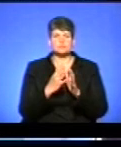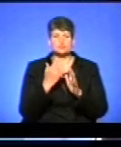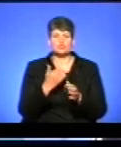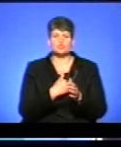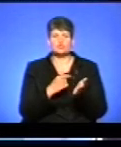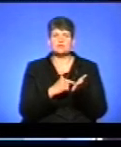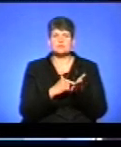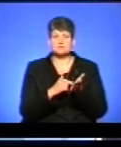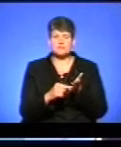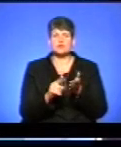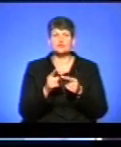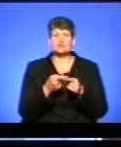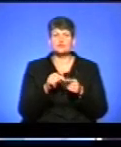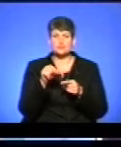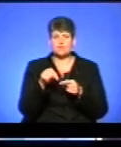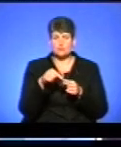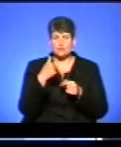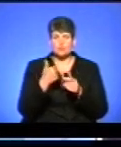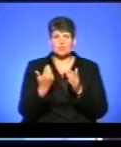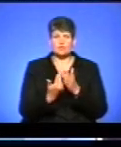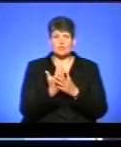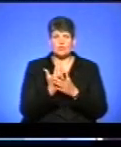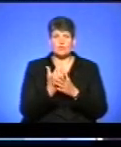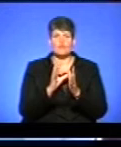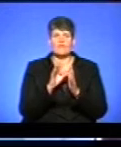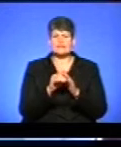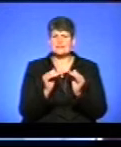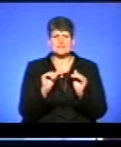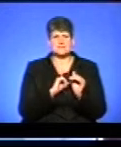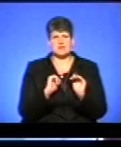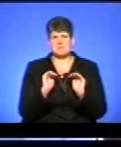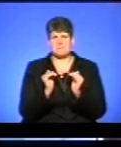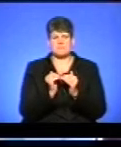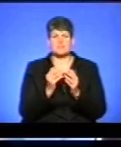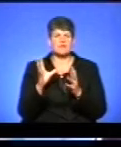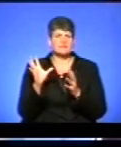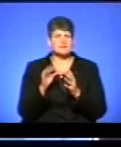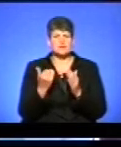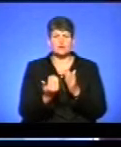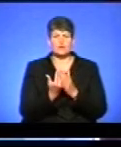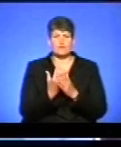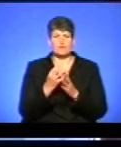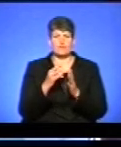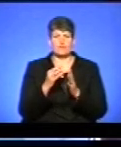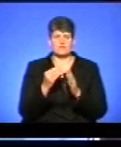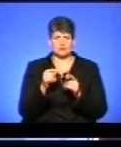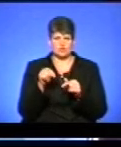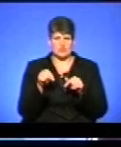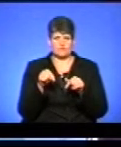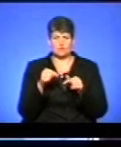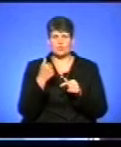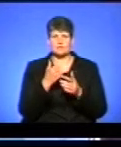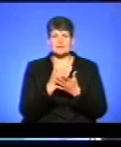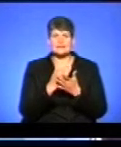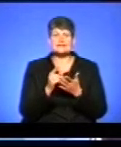зазначити те, що цьогоріч нововведень найменше. Фактично всі нововведення, які цього року ми бачимо, це